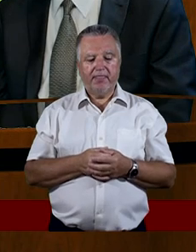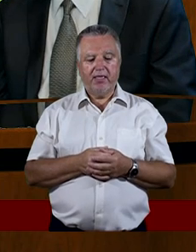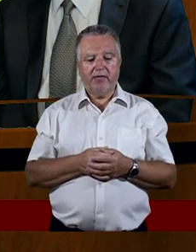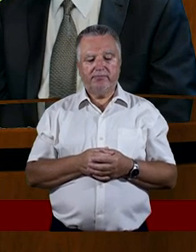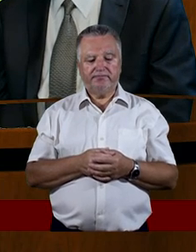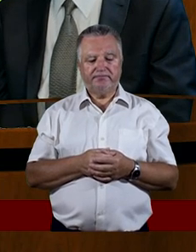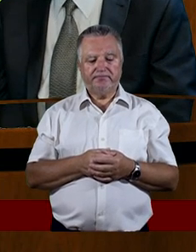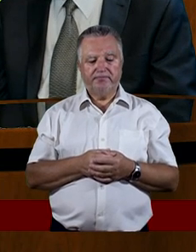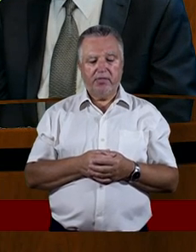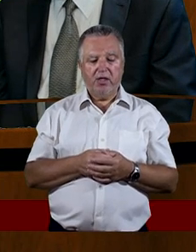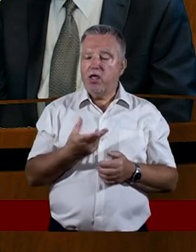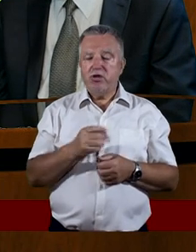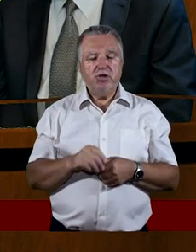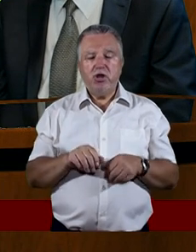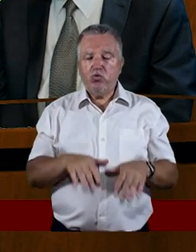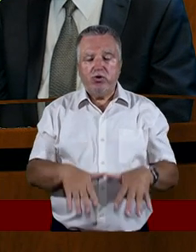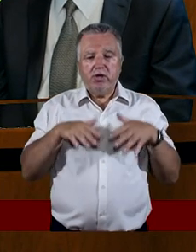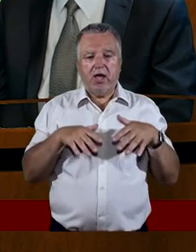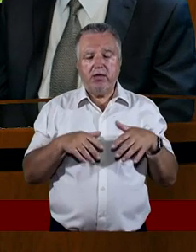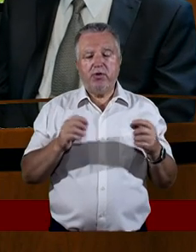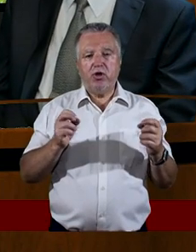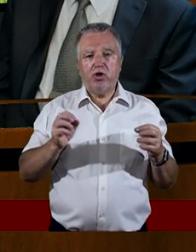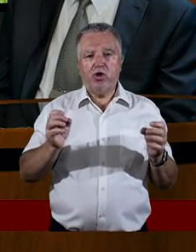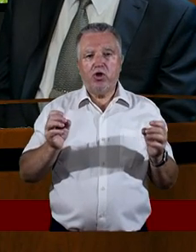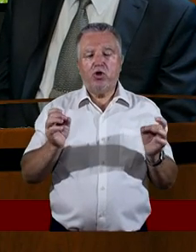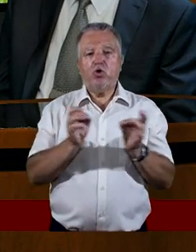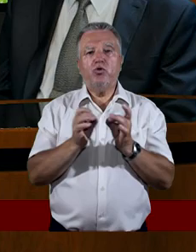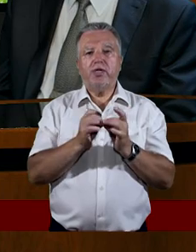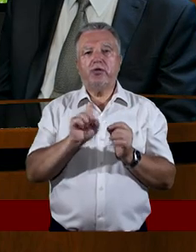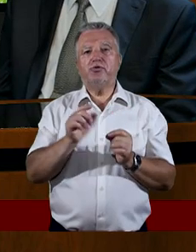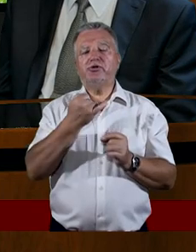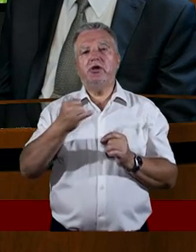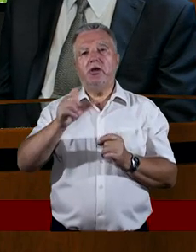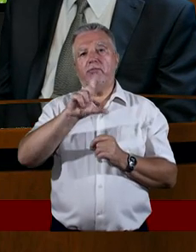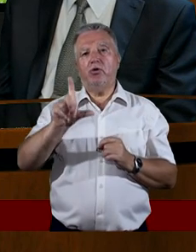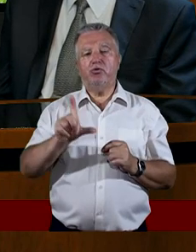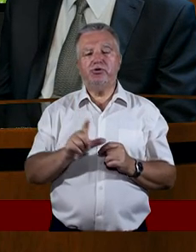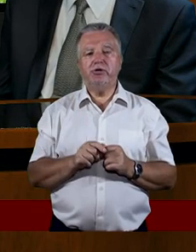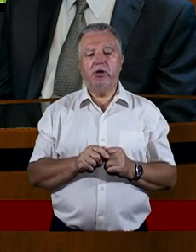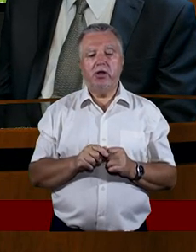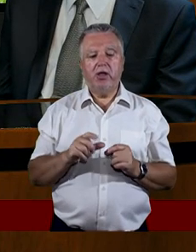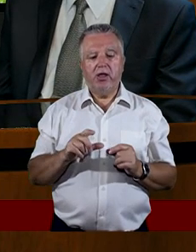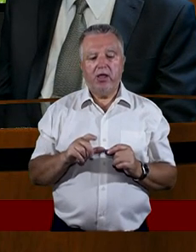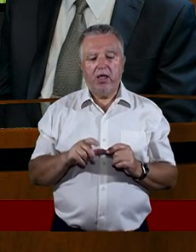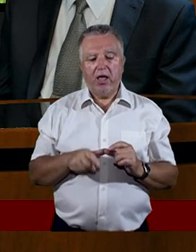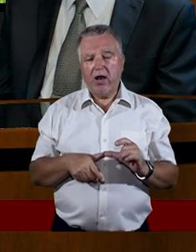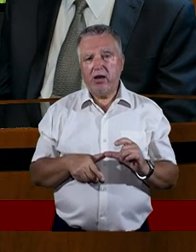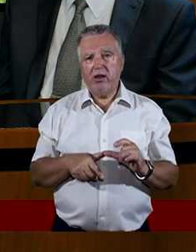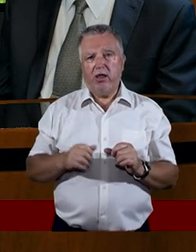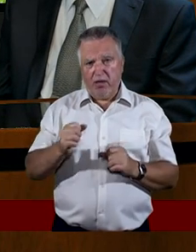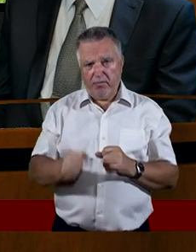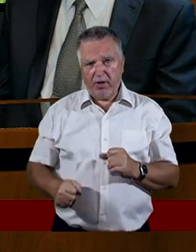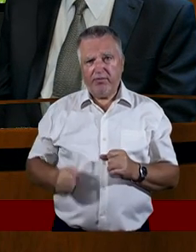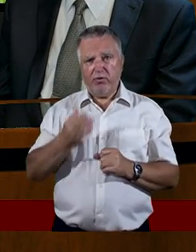kontaktów z innymi ludźmi? Nie unikanie, ale potrafienie, tak jak Pan Jezus czy nawet Paweł, byłem z Żydami,